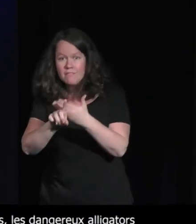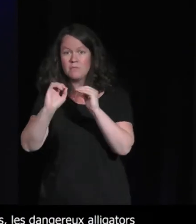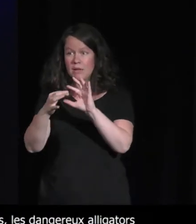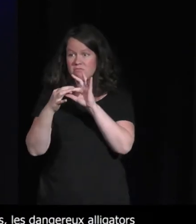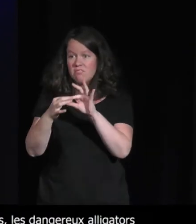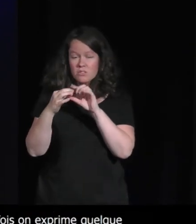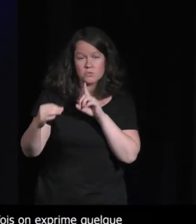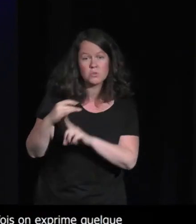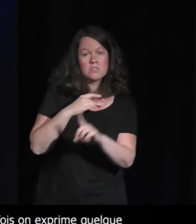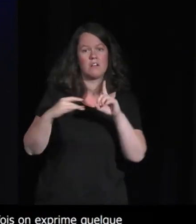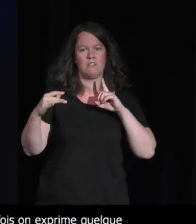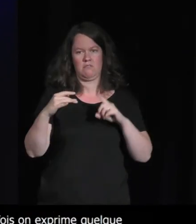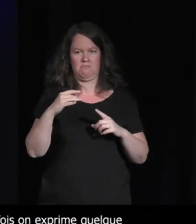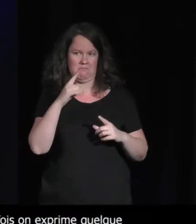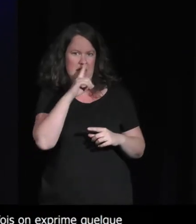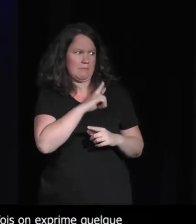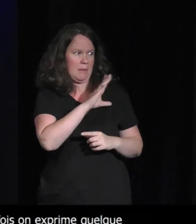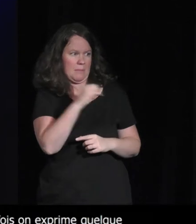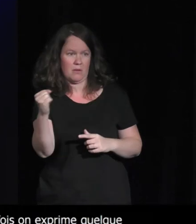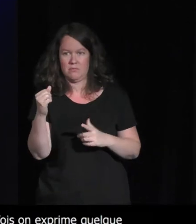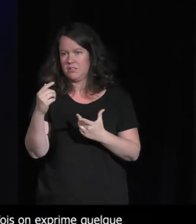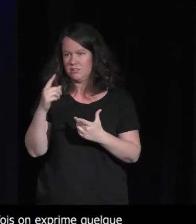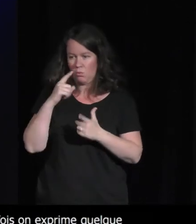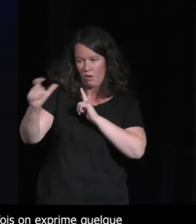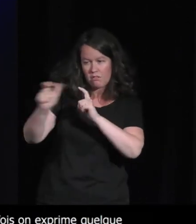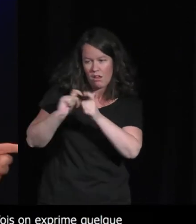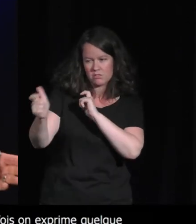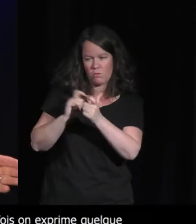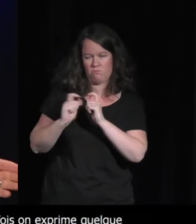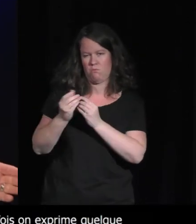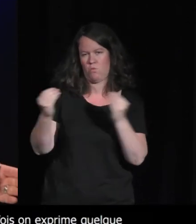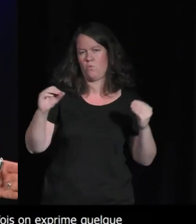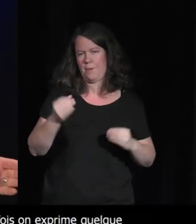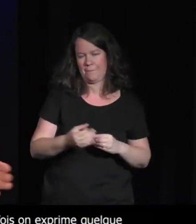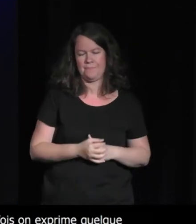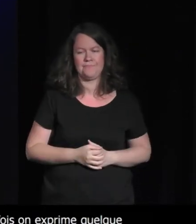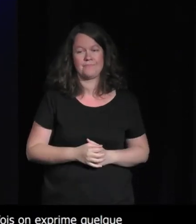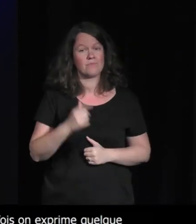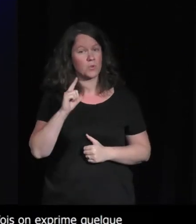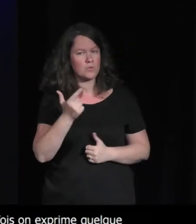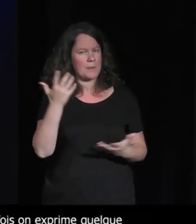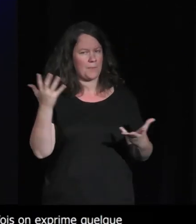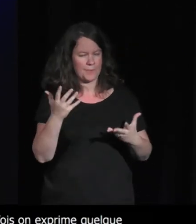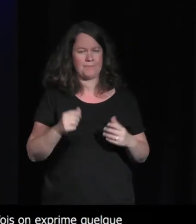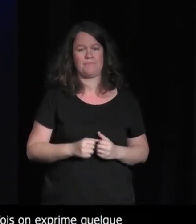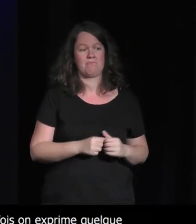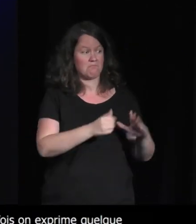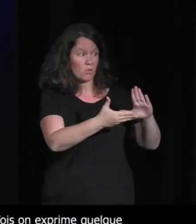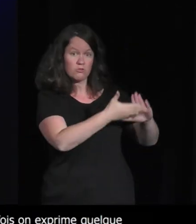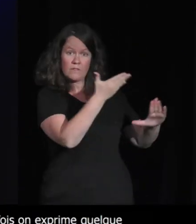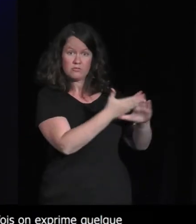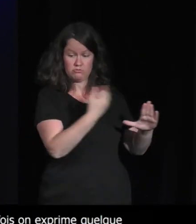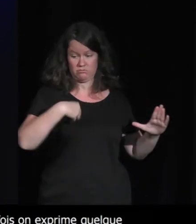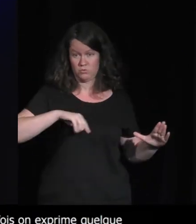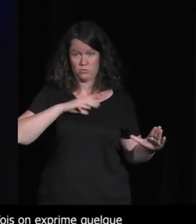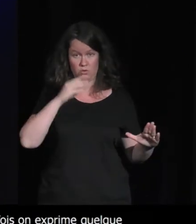prétexte à beaucoup d'interactions l'autre point c'est que quand même on a domestiqué beaucoup les animaux sauvages et si on